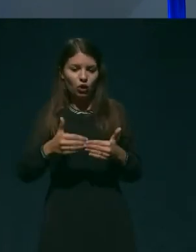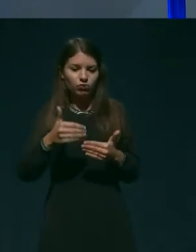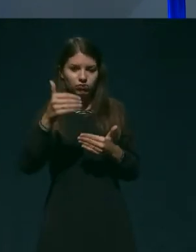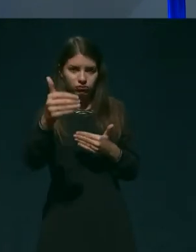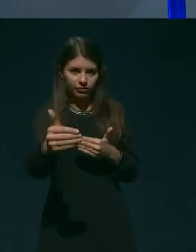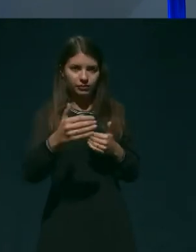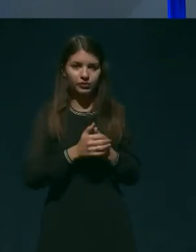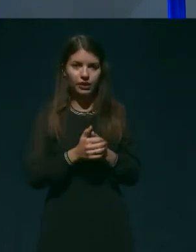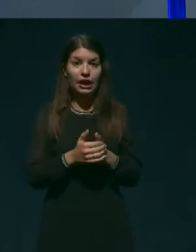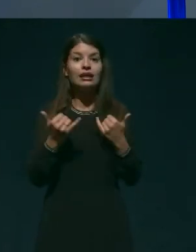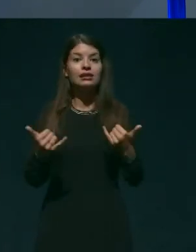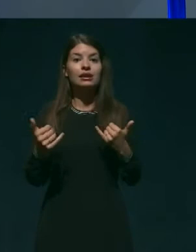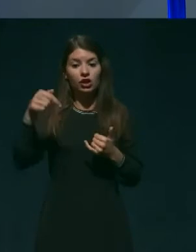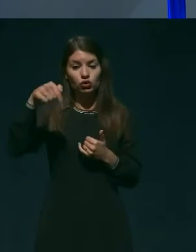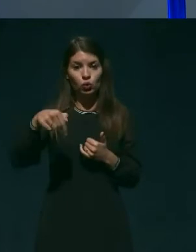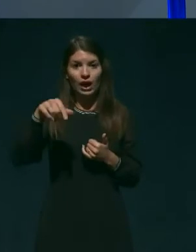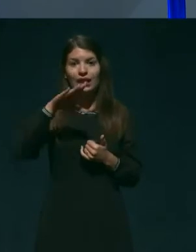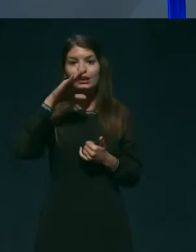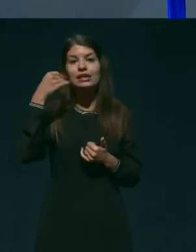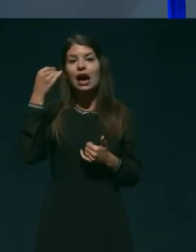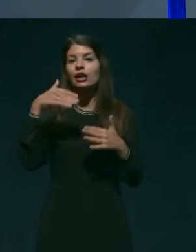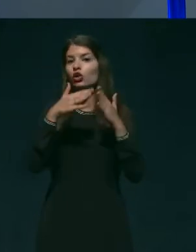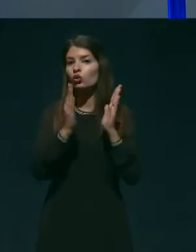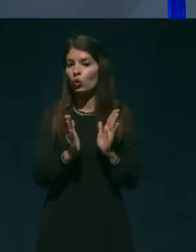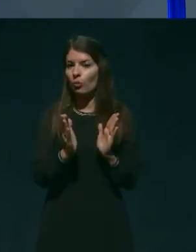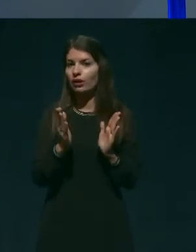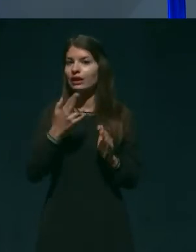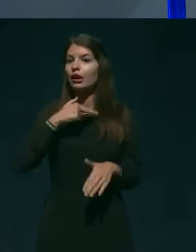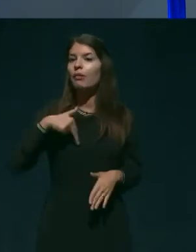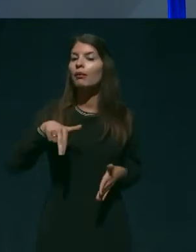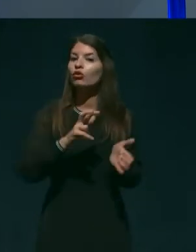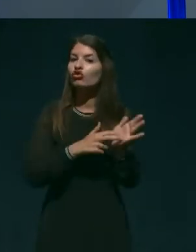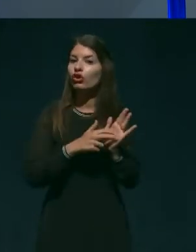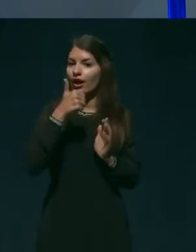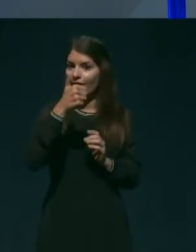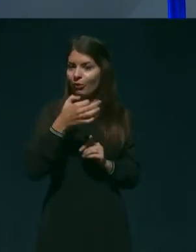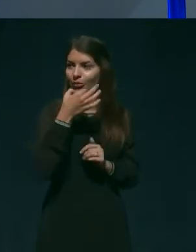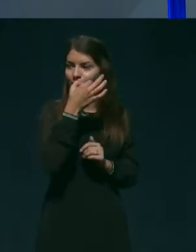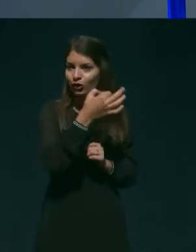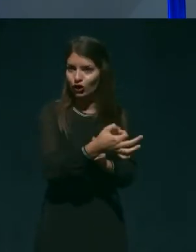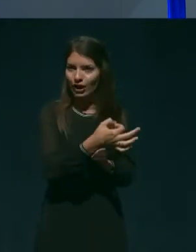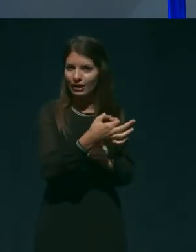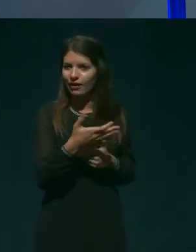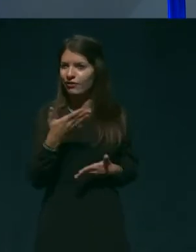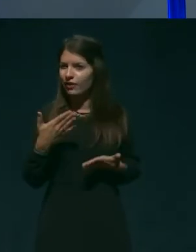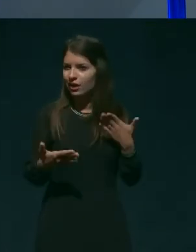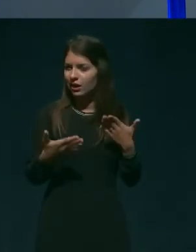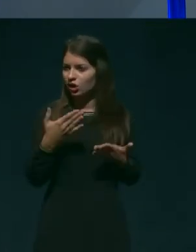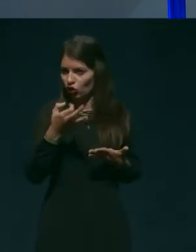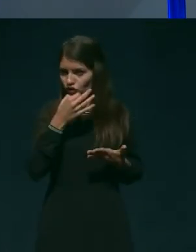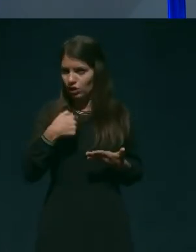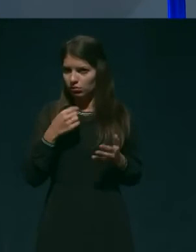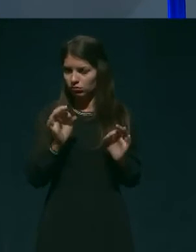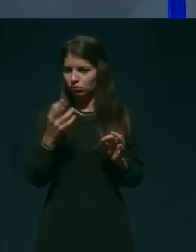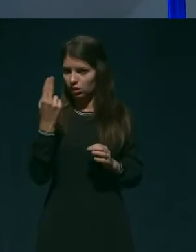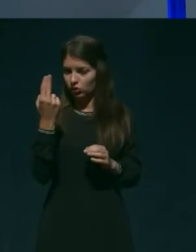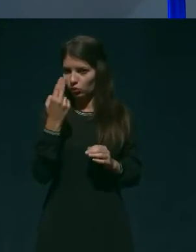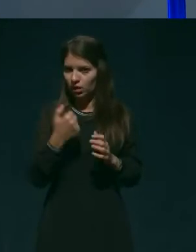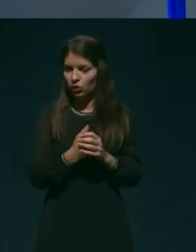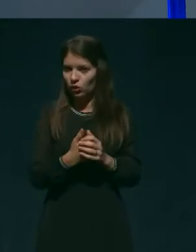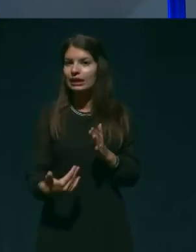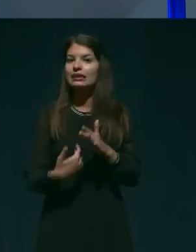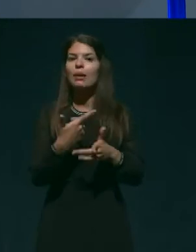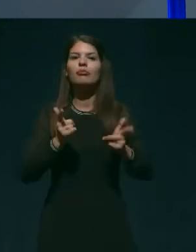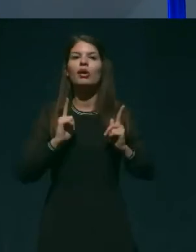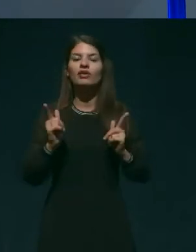Imamo pa še eno vprašanje tukaj v Cankarjevem domu. Verjetno za, če sem prav razumel, profesorico, doktorico